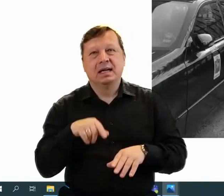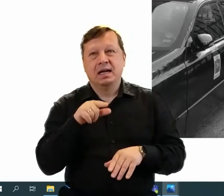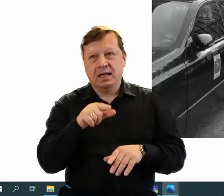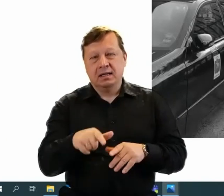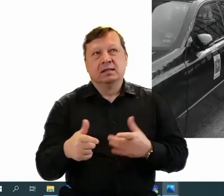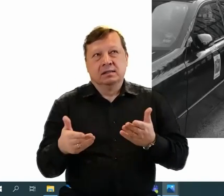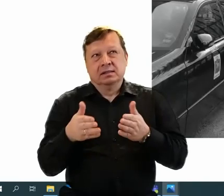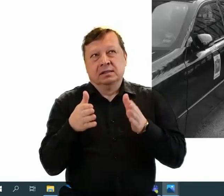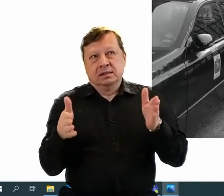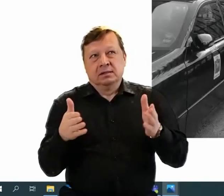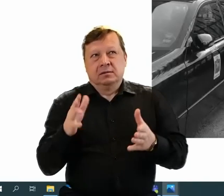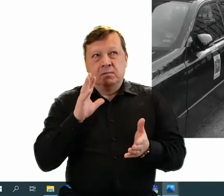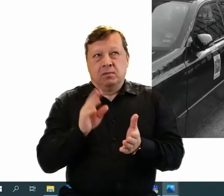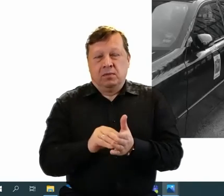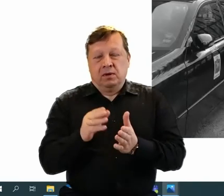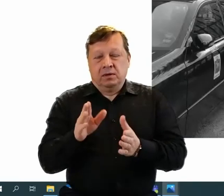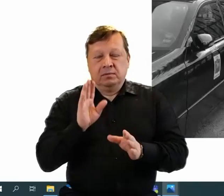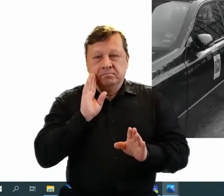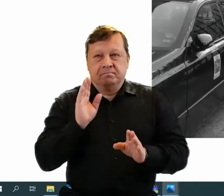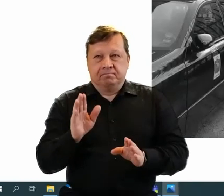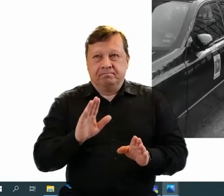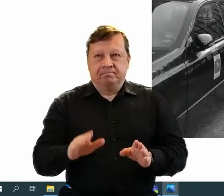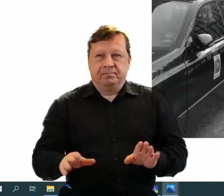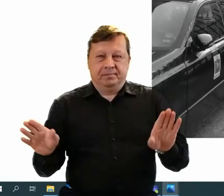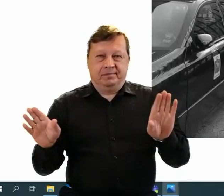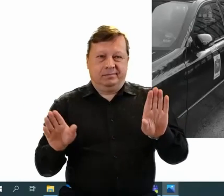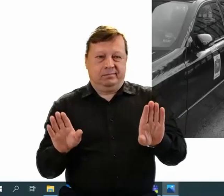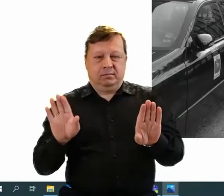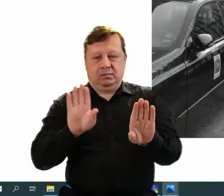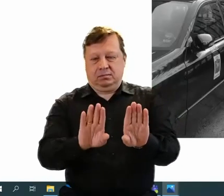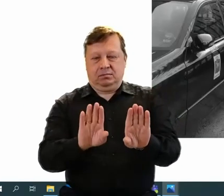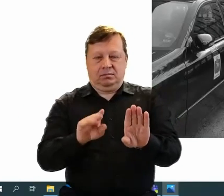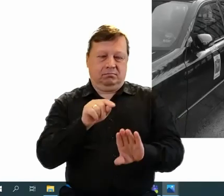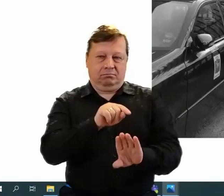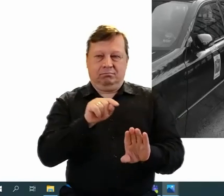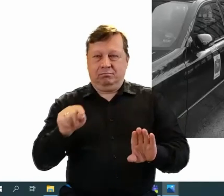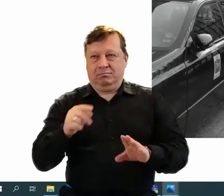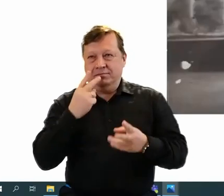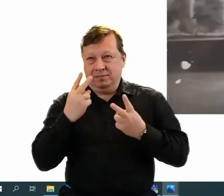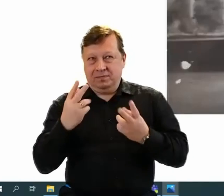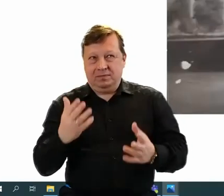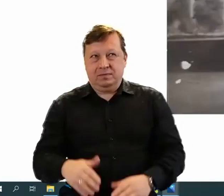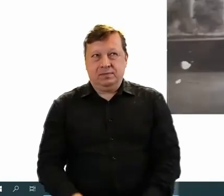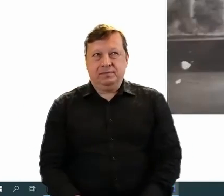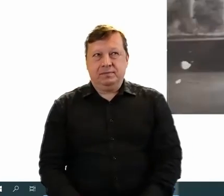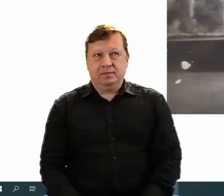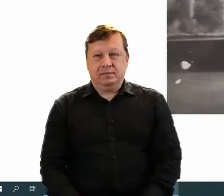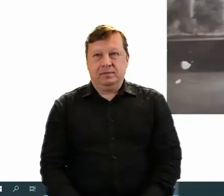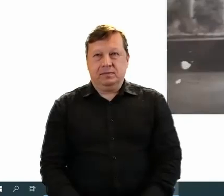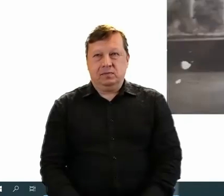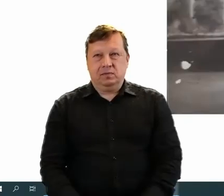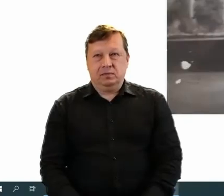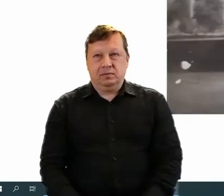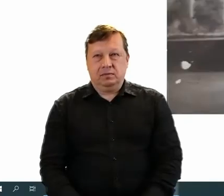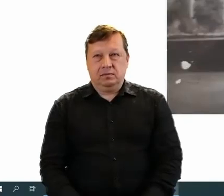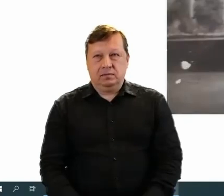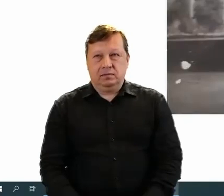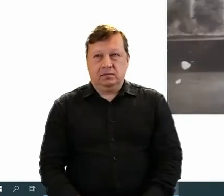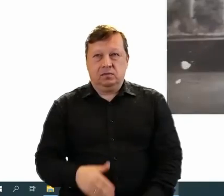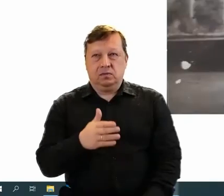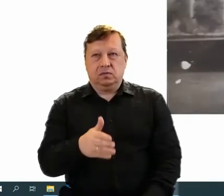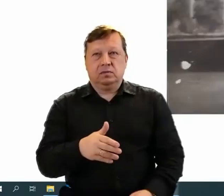maksymalnie powtórzona wersja tegoż podwórka w wersji obecnej. Chociaż jak widać, ściany nadal wyglądają tak samo.